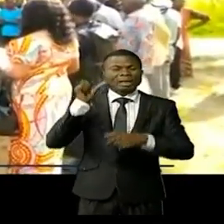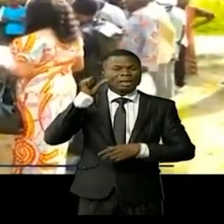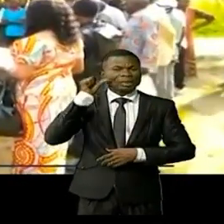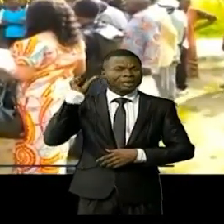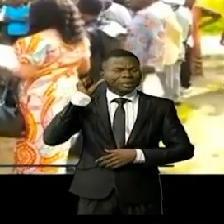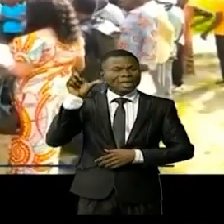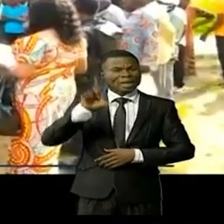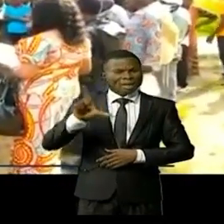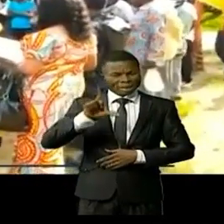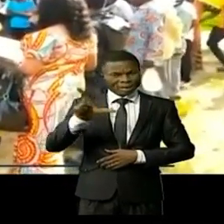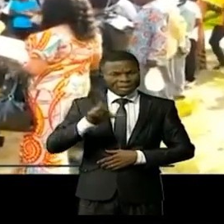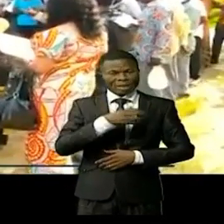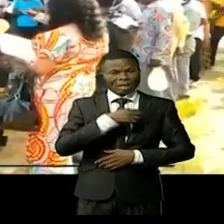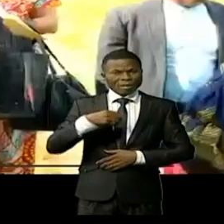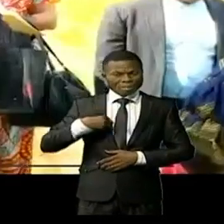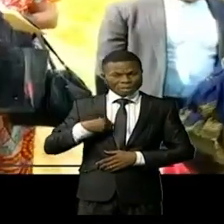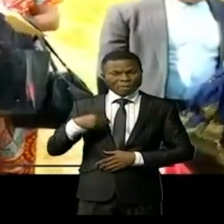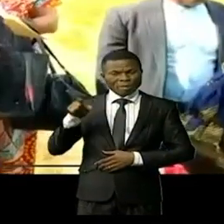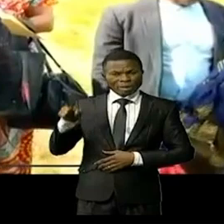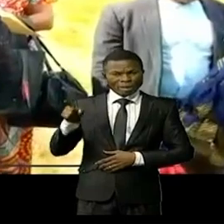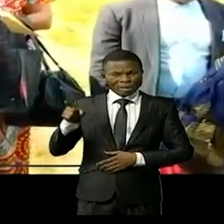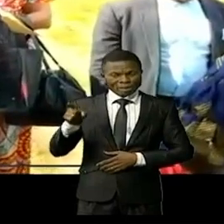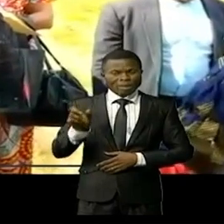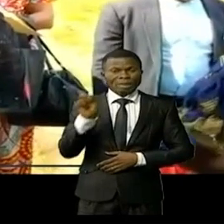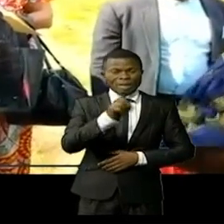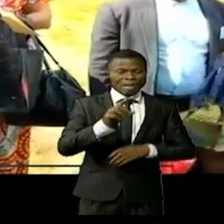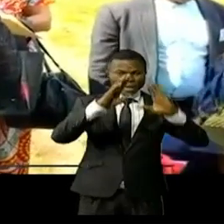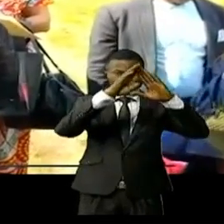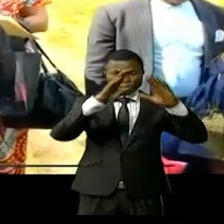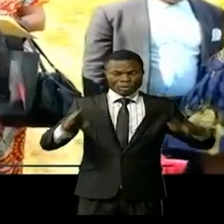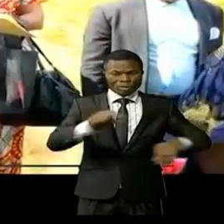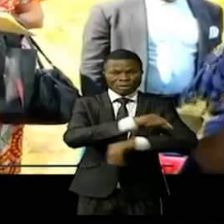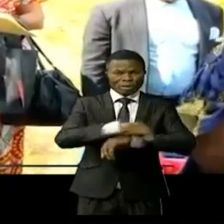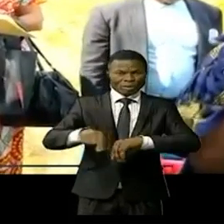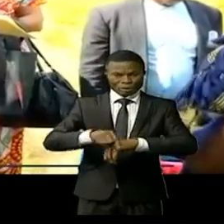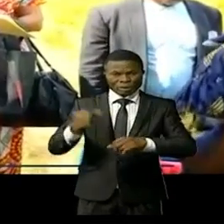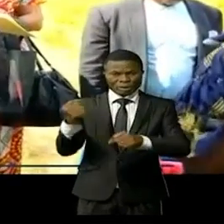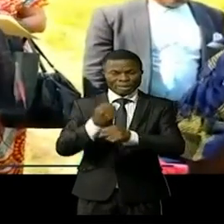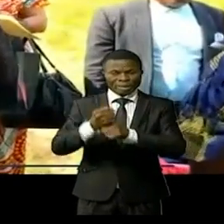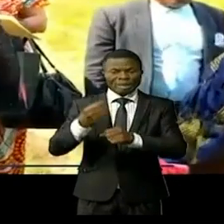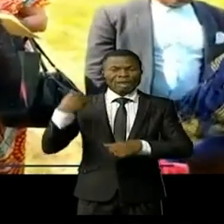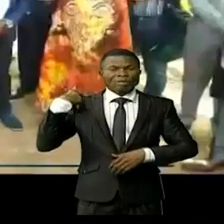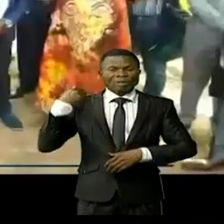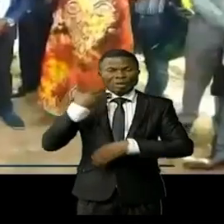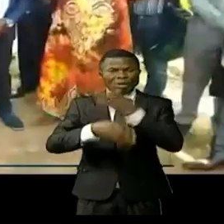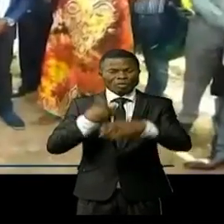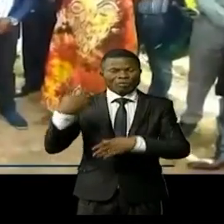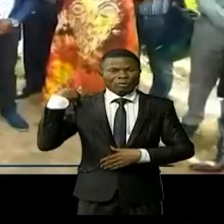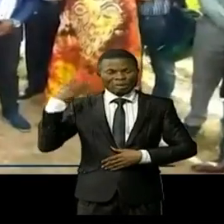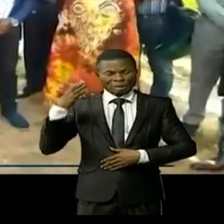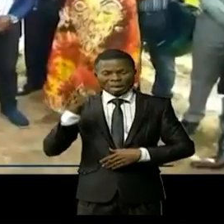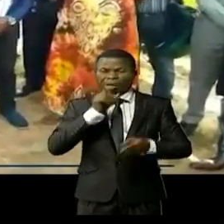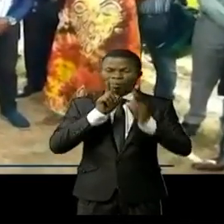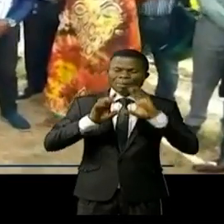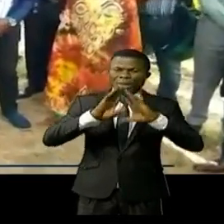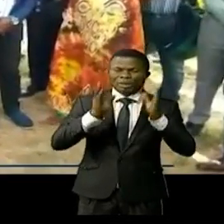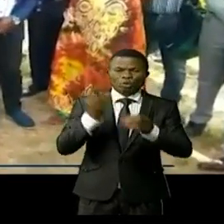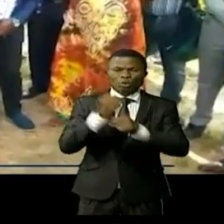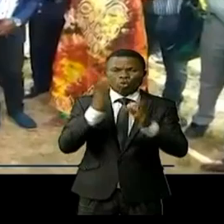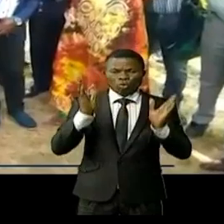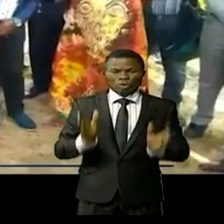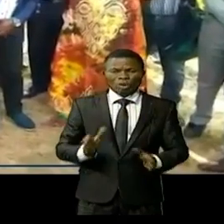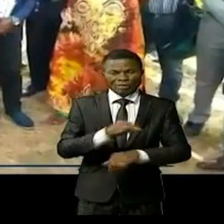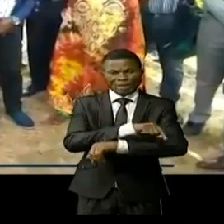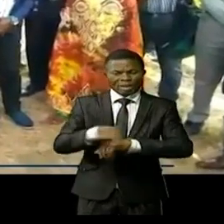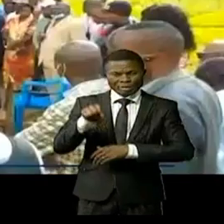Tôt le matin, Mme Thérèse Manessa s'est rendue au bâtiment administratif de la fonction publique pour s'entretenir avec tous les agents et cadres de l